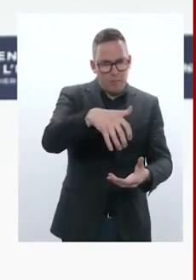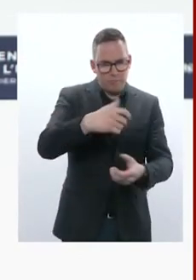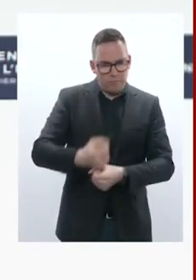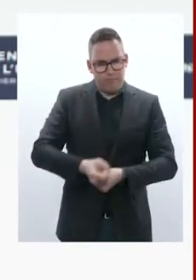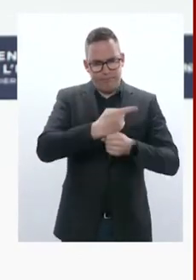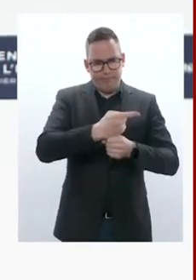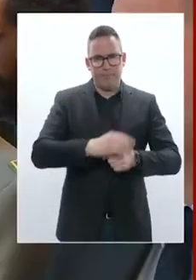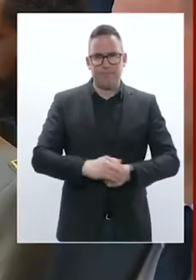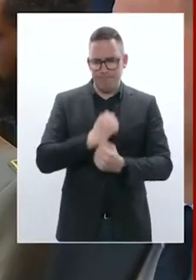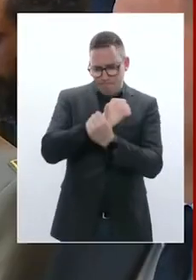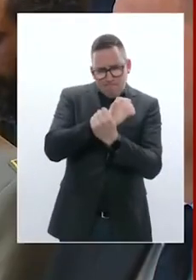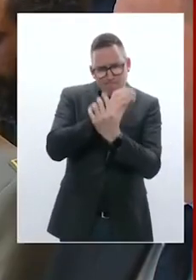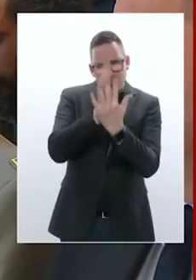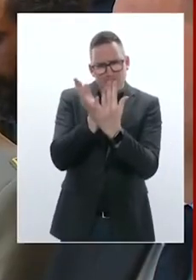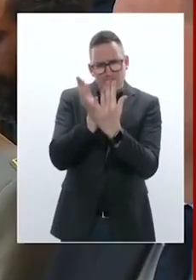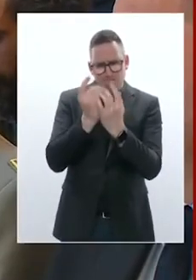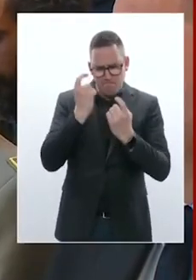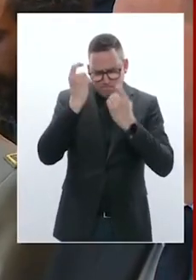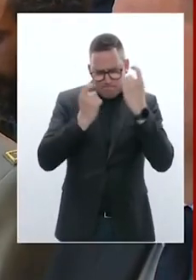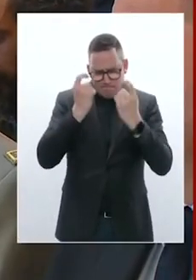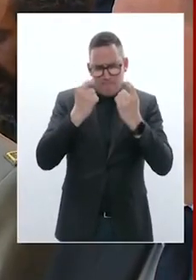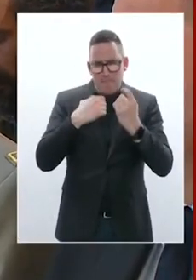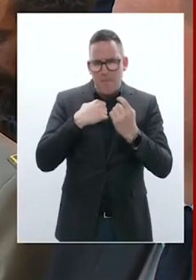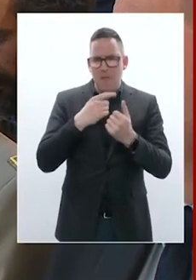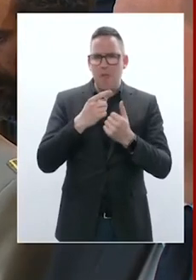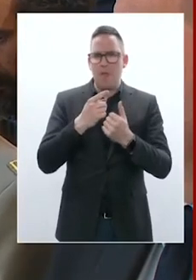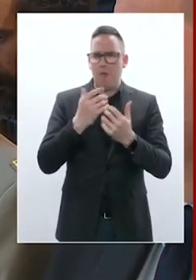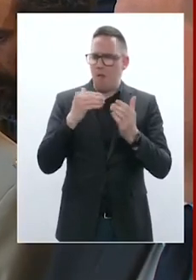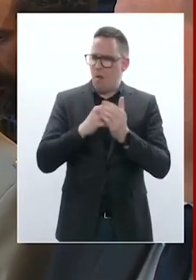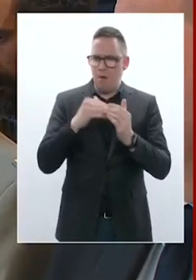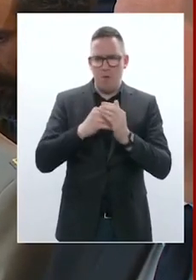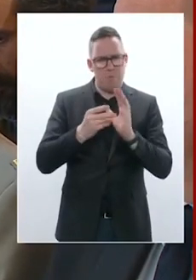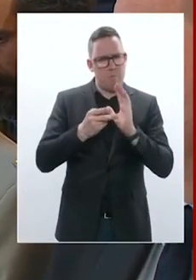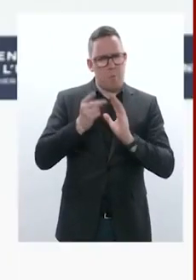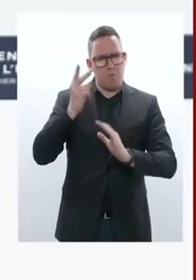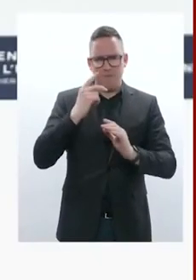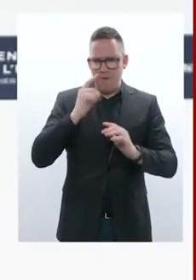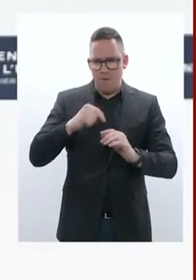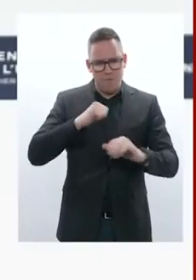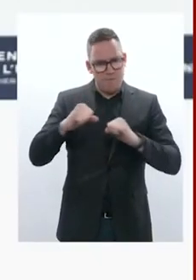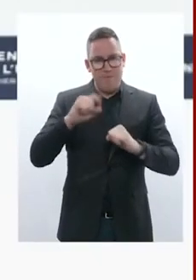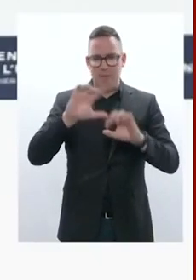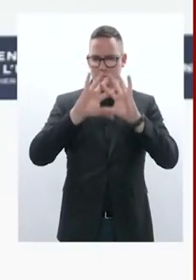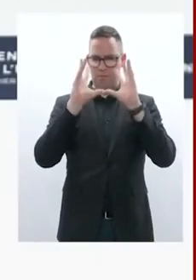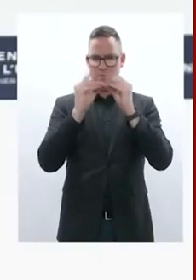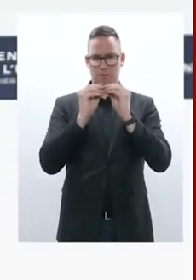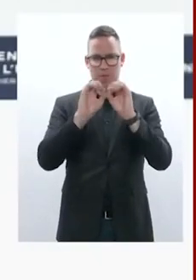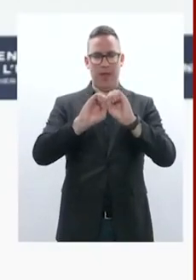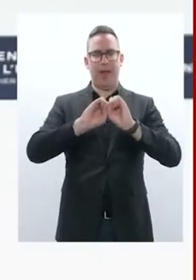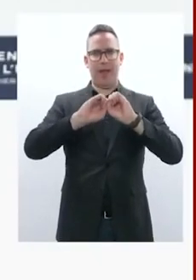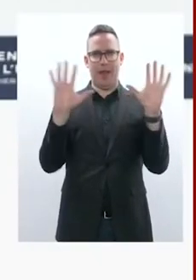ensemble, faire davantage, avec une volonté de garder un cadre clair, que je vais ici rappeler en trois points très simples.